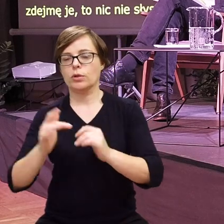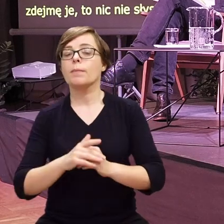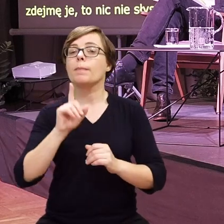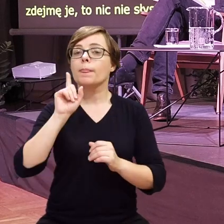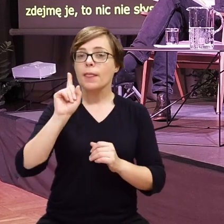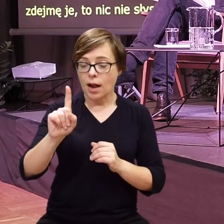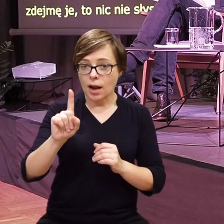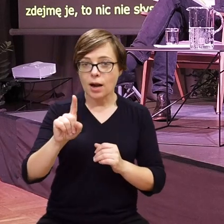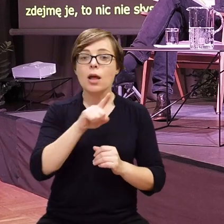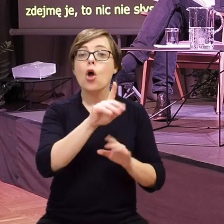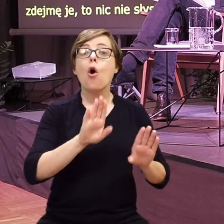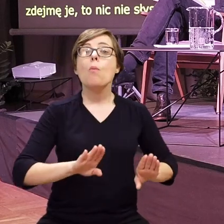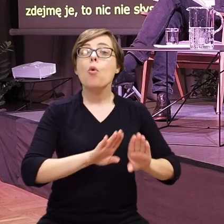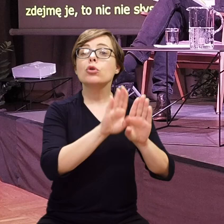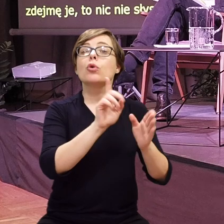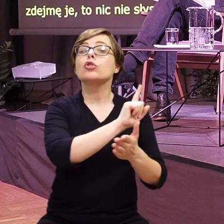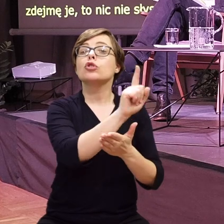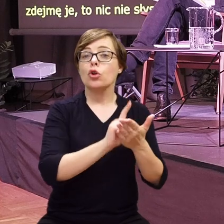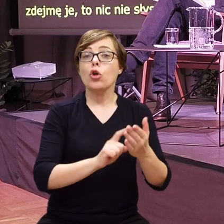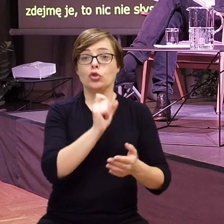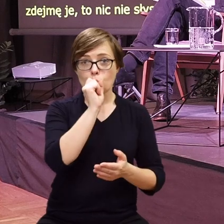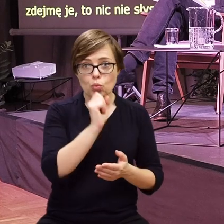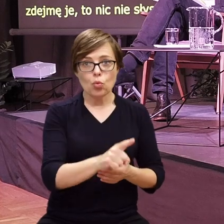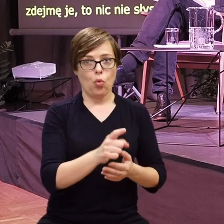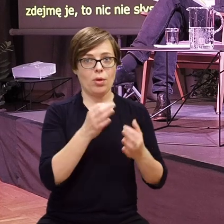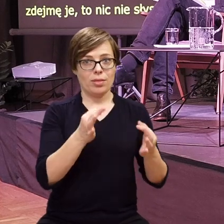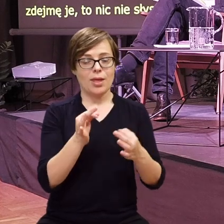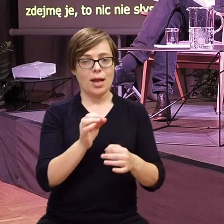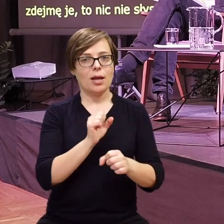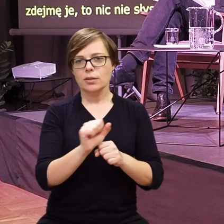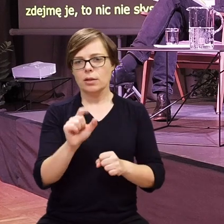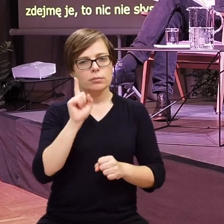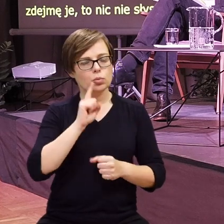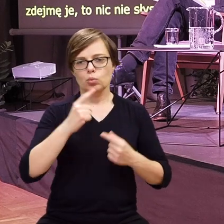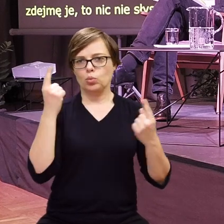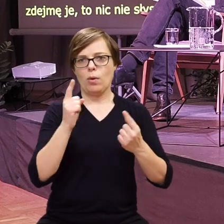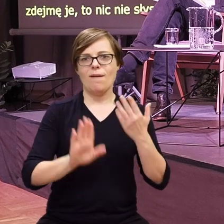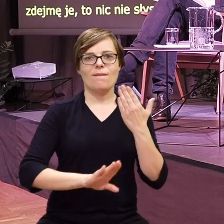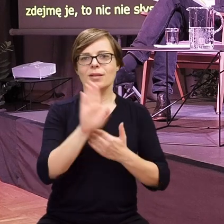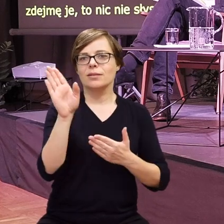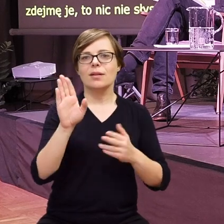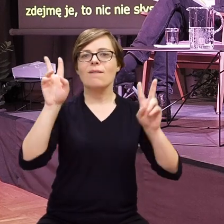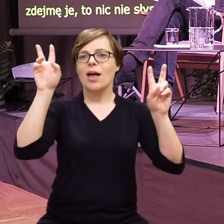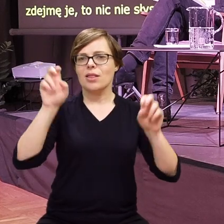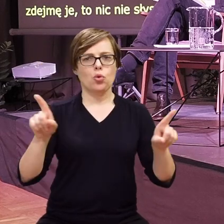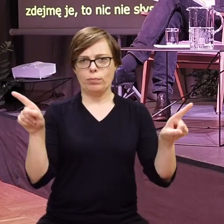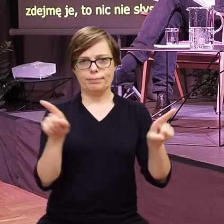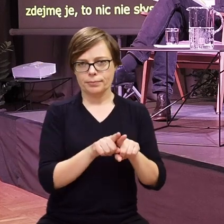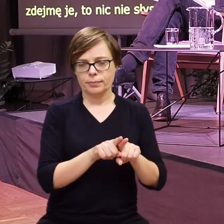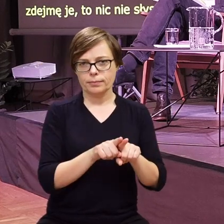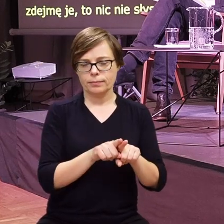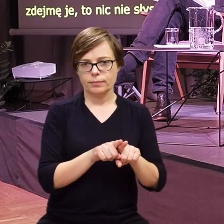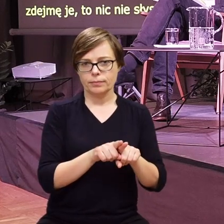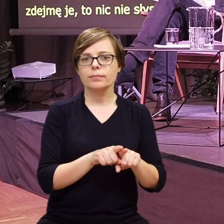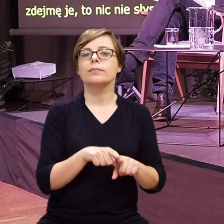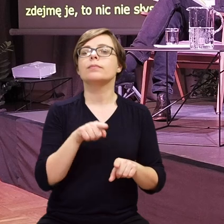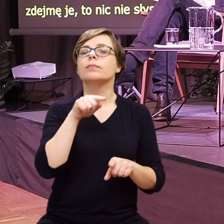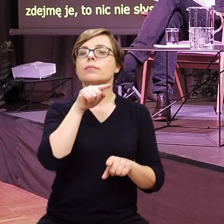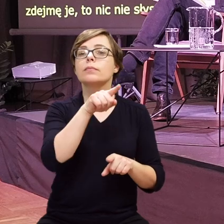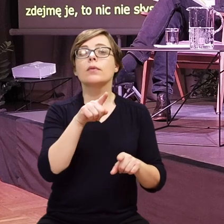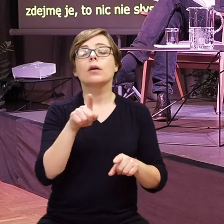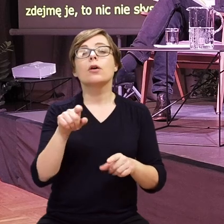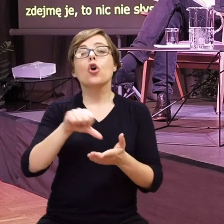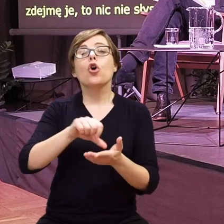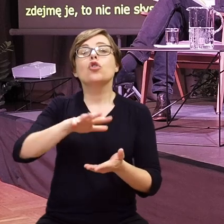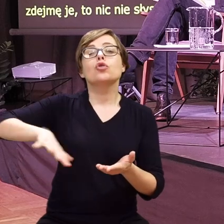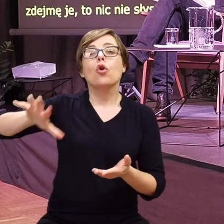równolegle w Muzeum Śląskim jest świetna wystawa o takim samym tytule, w którą zaangażowało